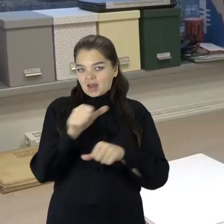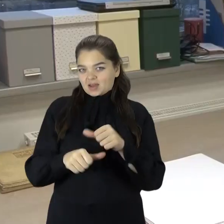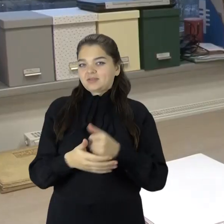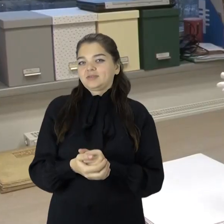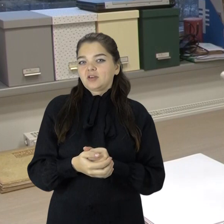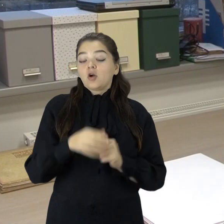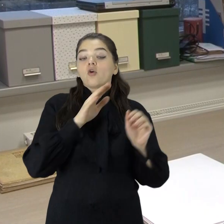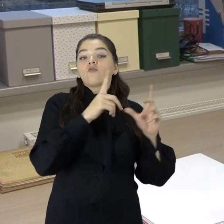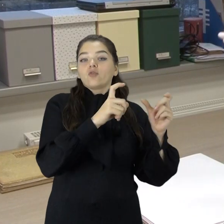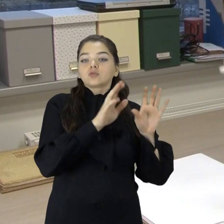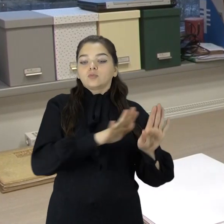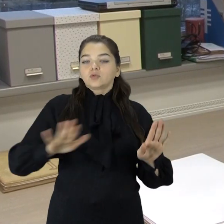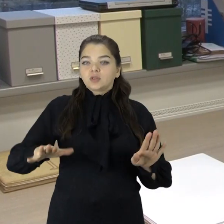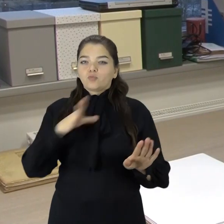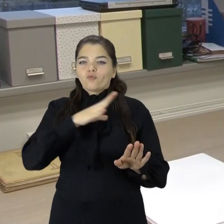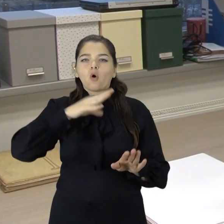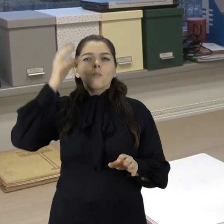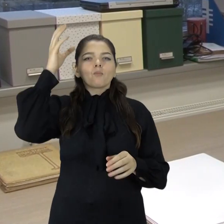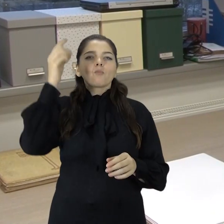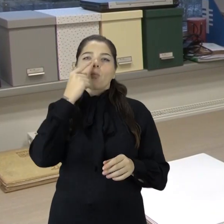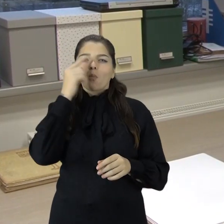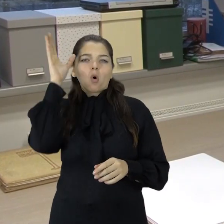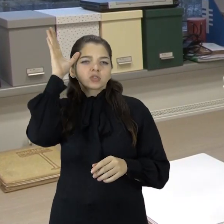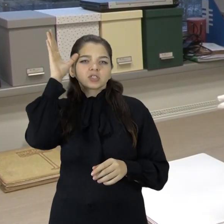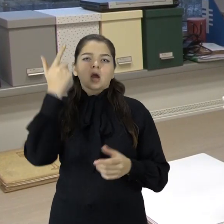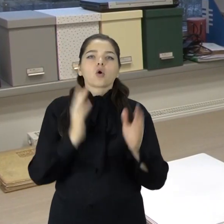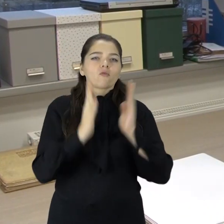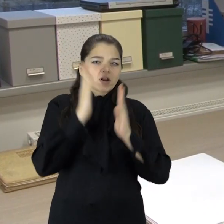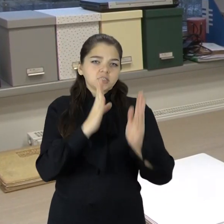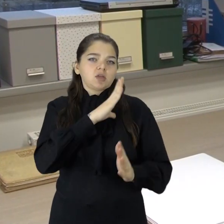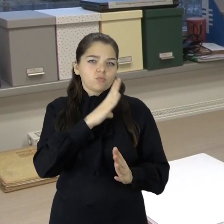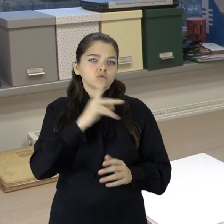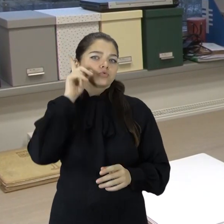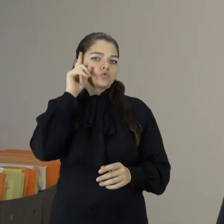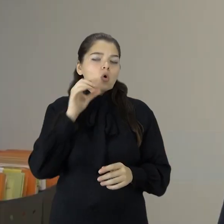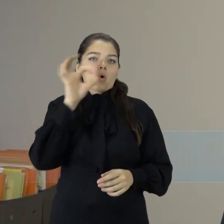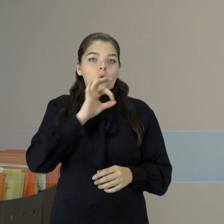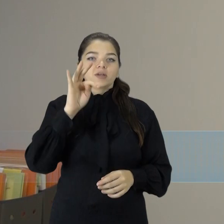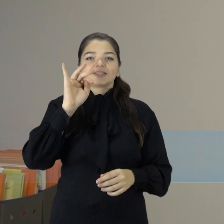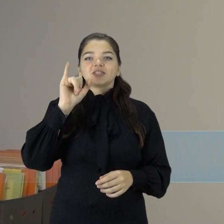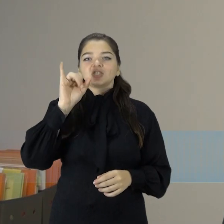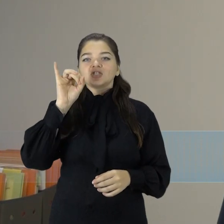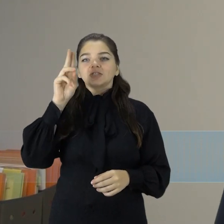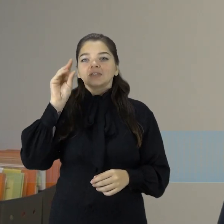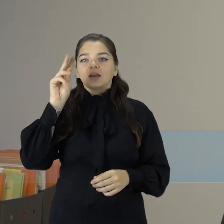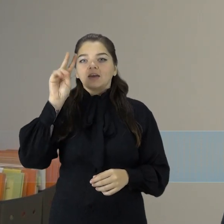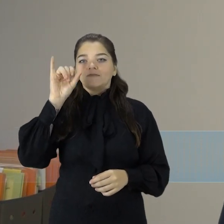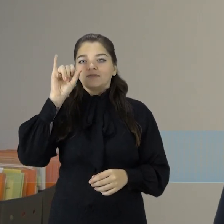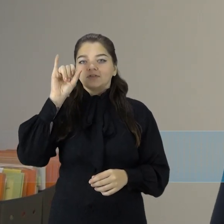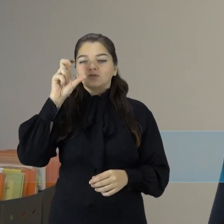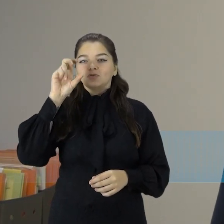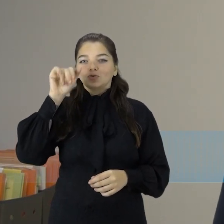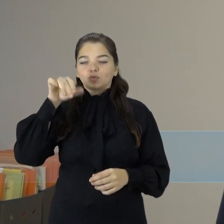fotografijos muziejuje vykusioje mokslinėje konferencijoje. 2018 metais nuskambėjusi žinia